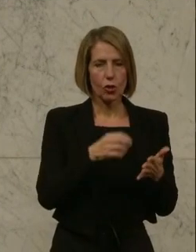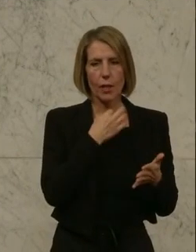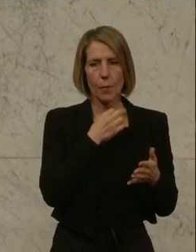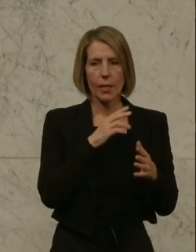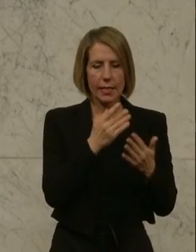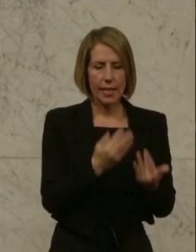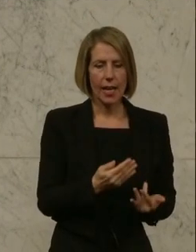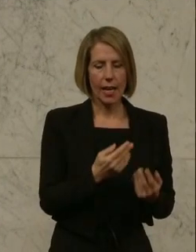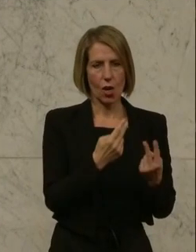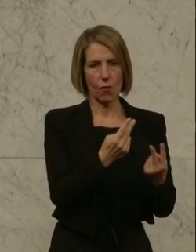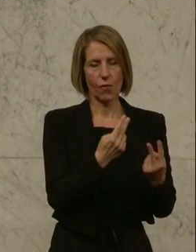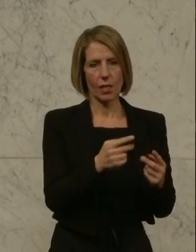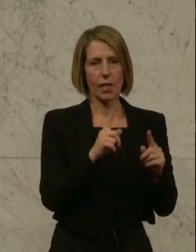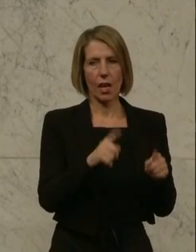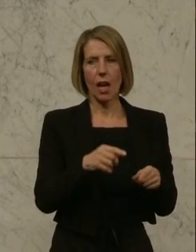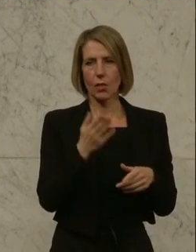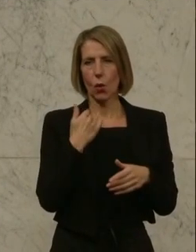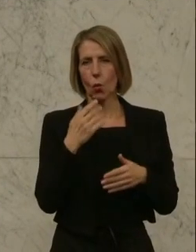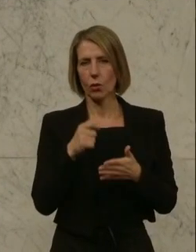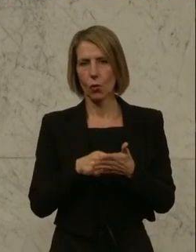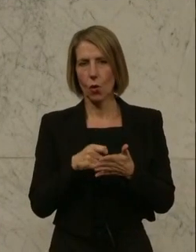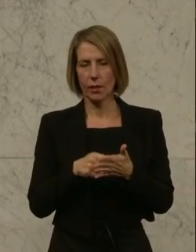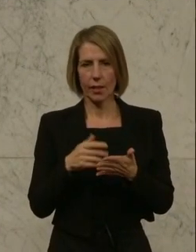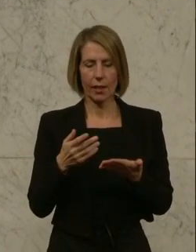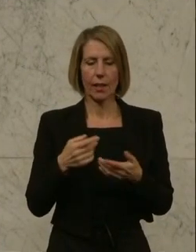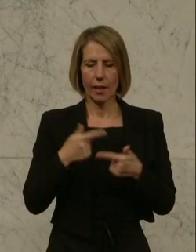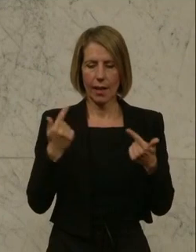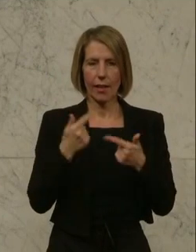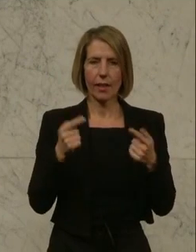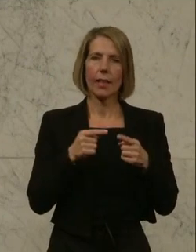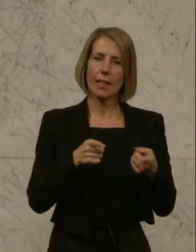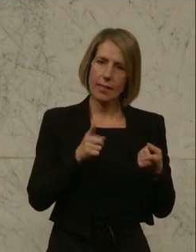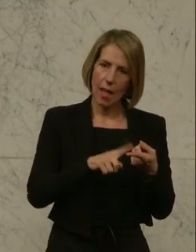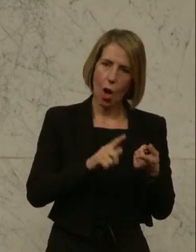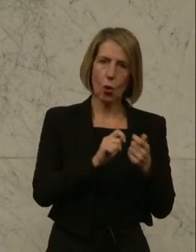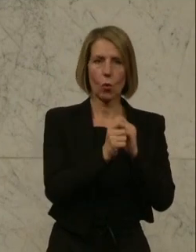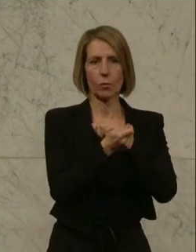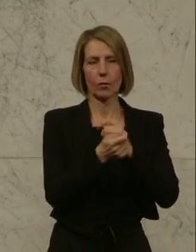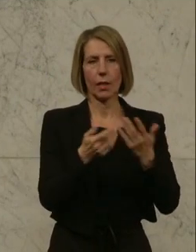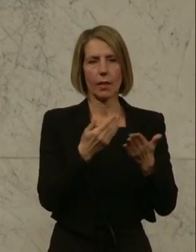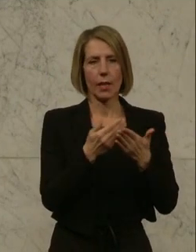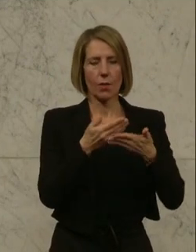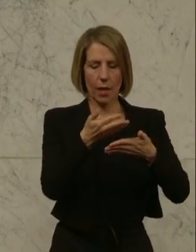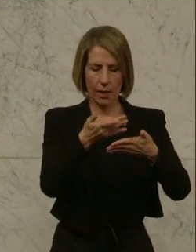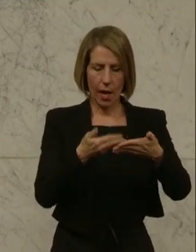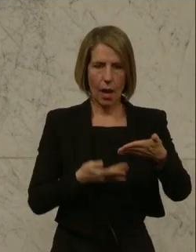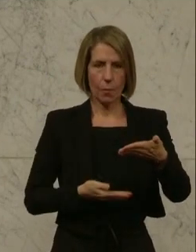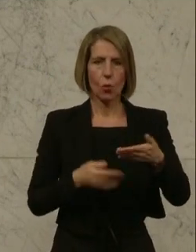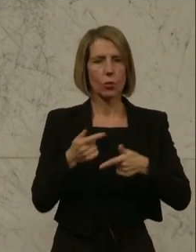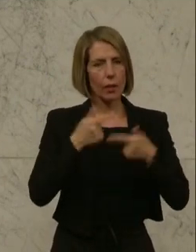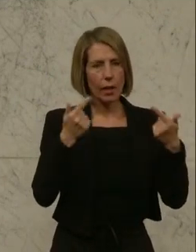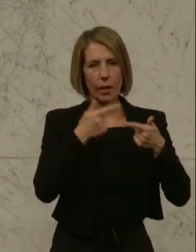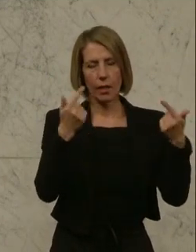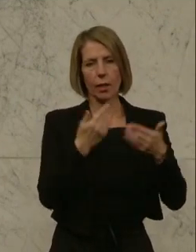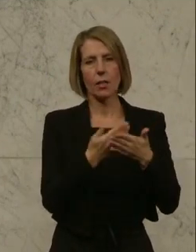als dass sie wegen eines Formalismus für ungültig erklärt wird. Auch dem ist man nachgekommen. Und daher sind für uns alle Punkte damit geklärt. Und wir